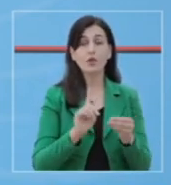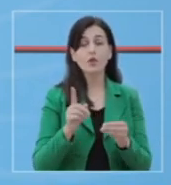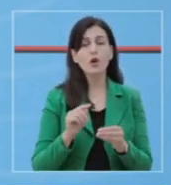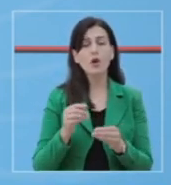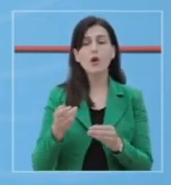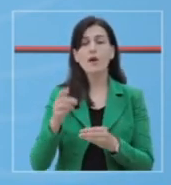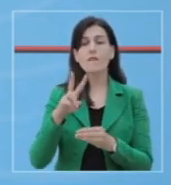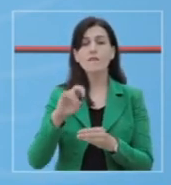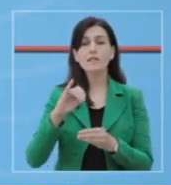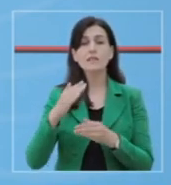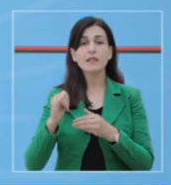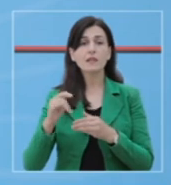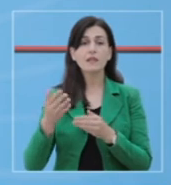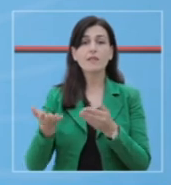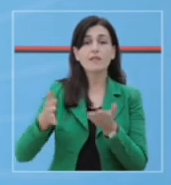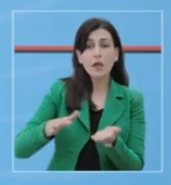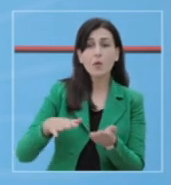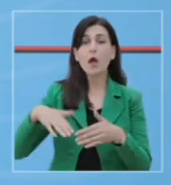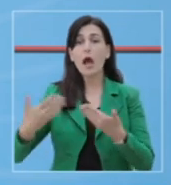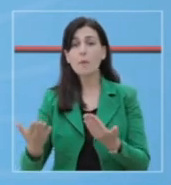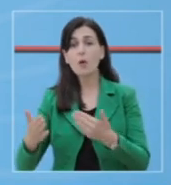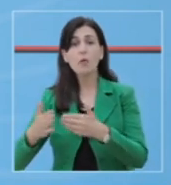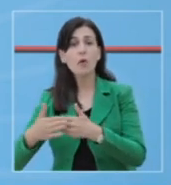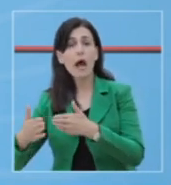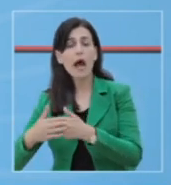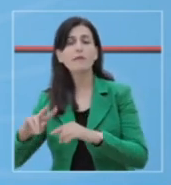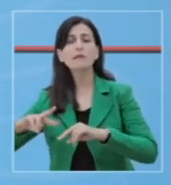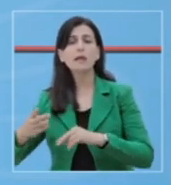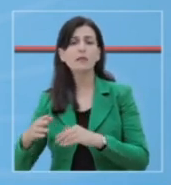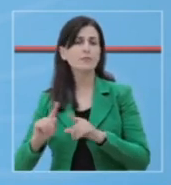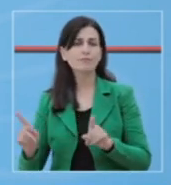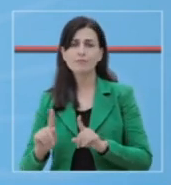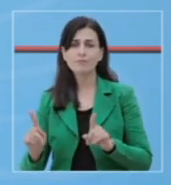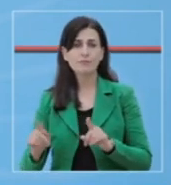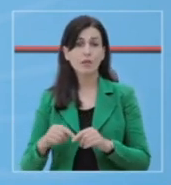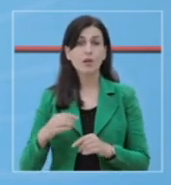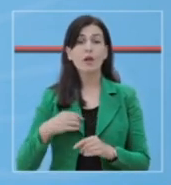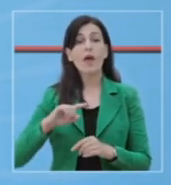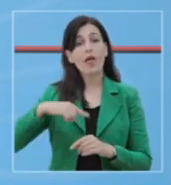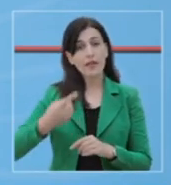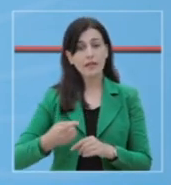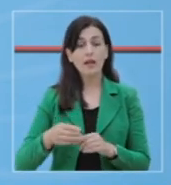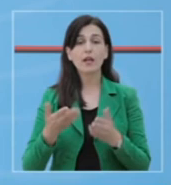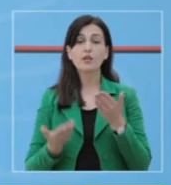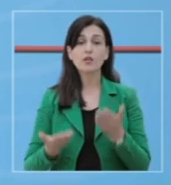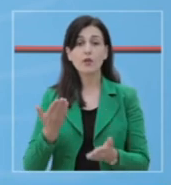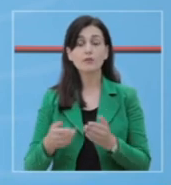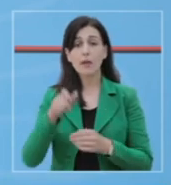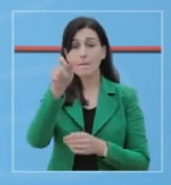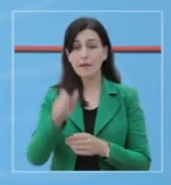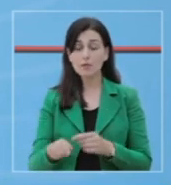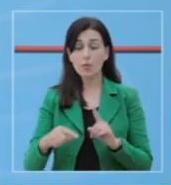ceremonit mortore dhe vizitat të kta aformit për gjdo loj arsye. Kujtojmë edhe njëherë, se gjdo rast i